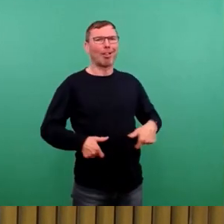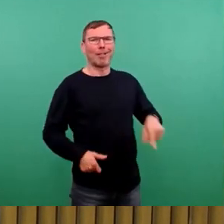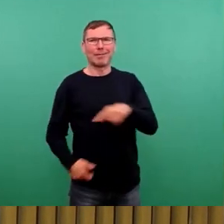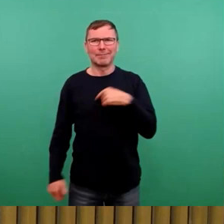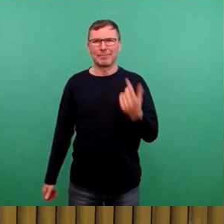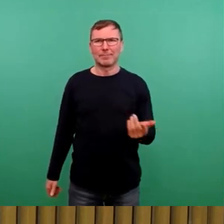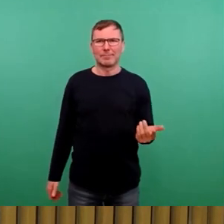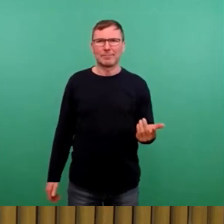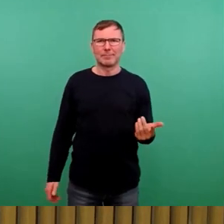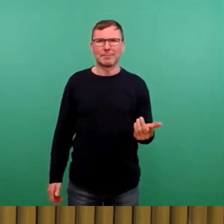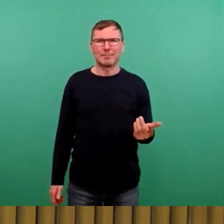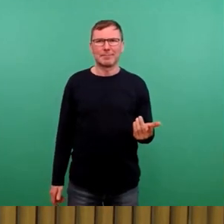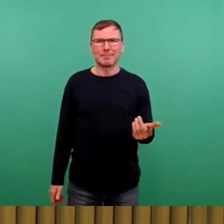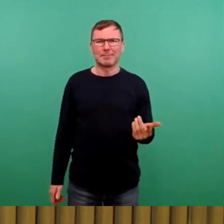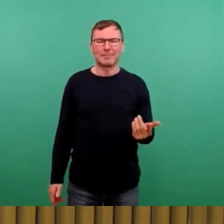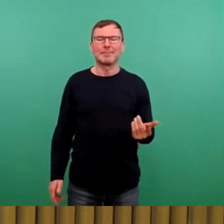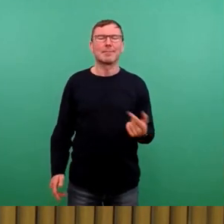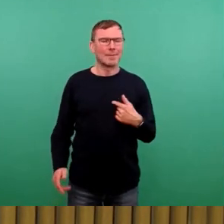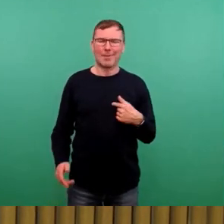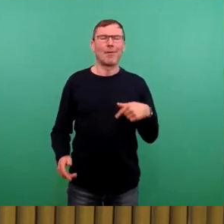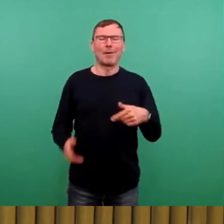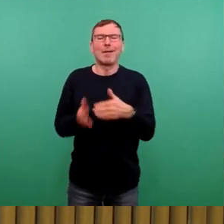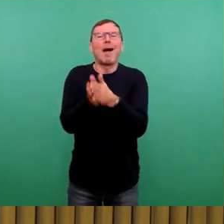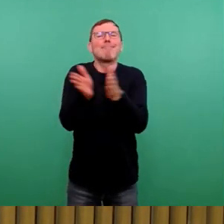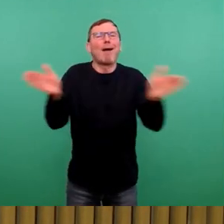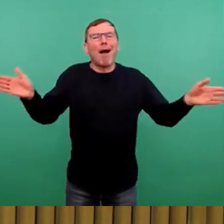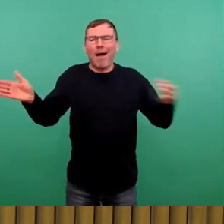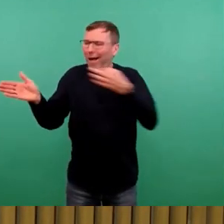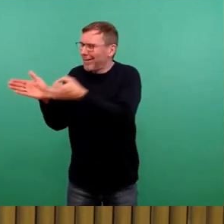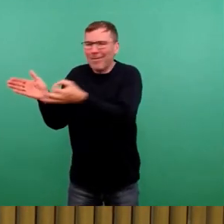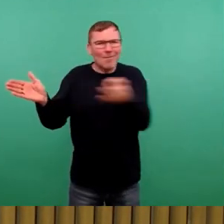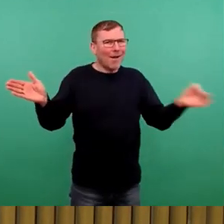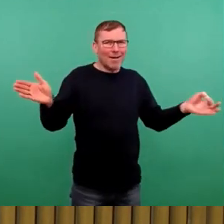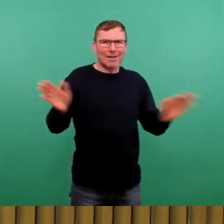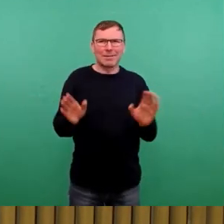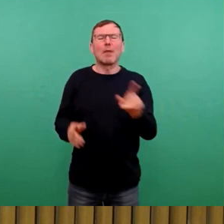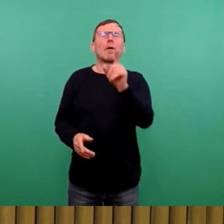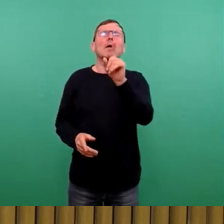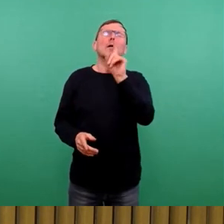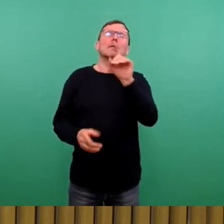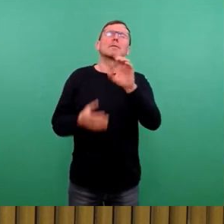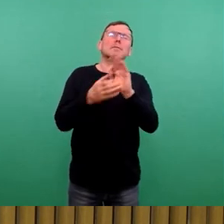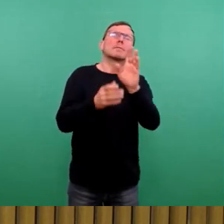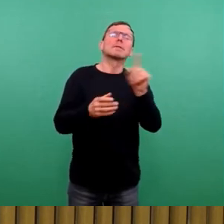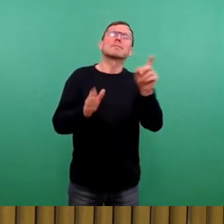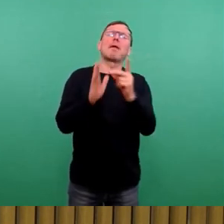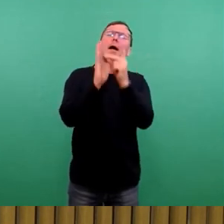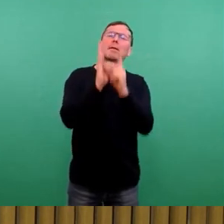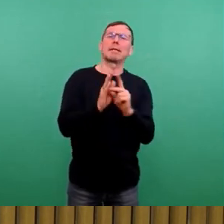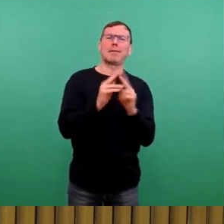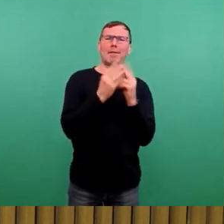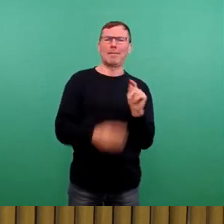Wir spannen den Burgen heute ganz breit. Aber nur mittelbar, weil eigentlich geht es um Digitalisierung. Denn